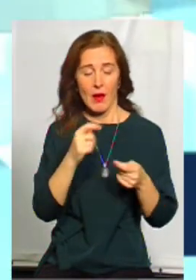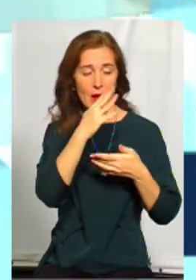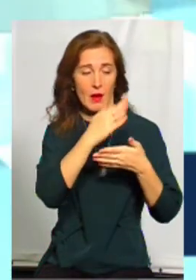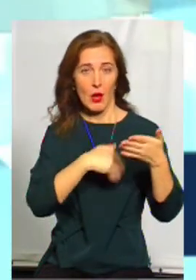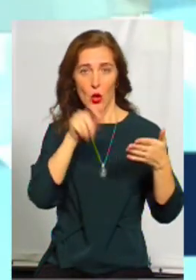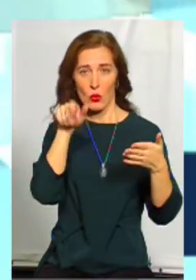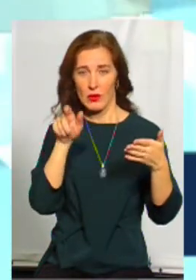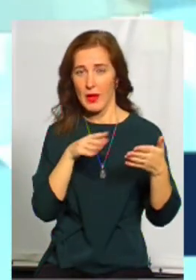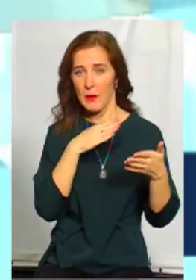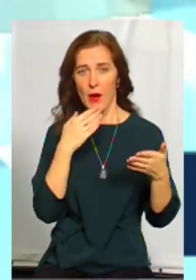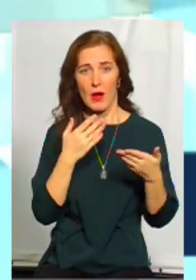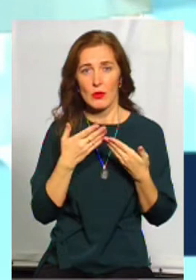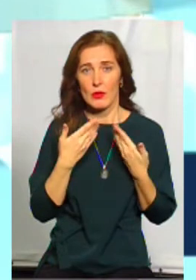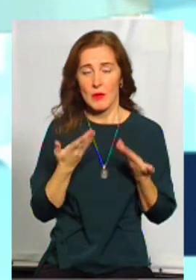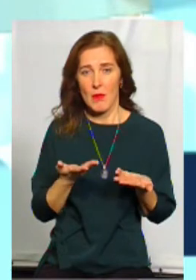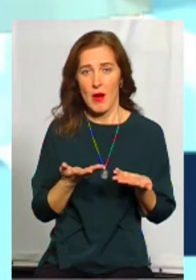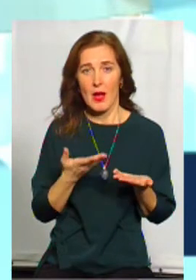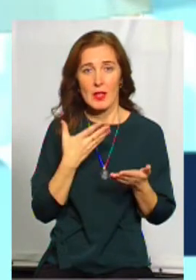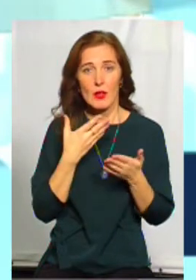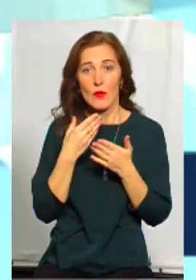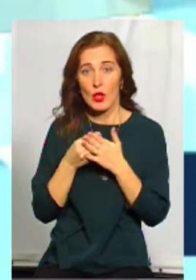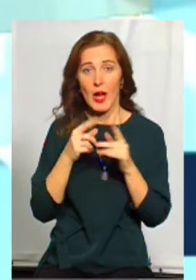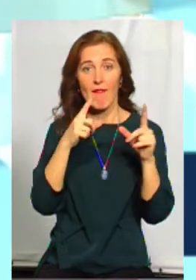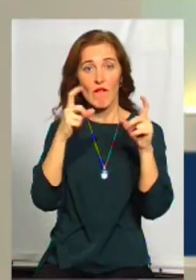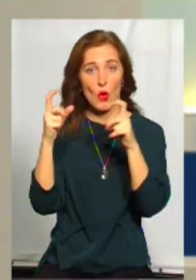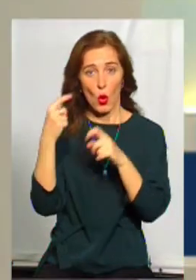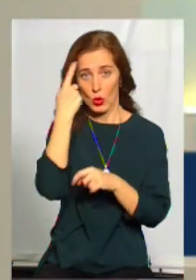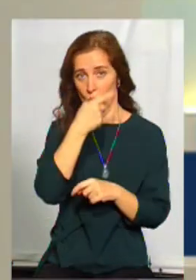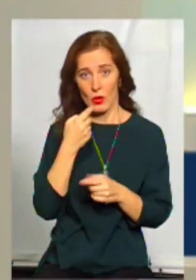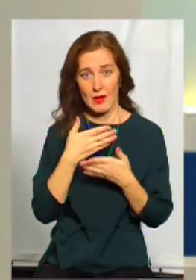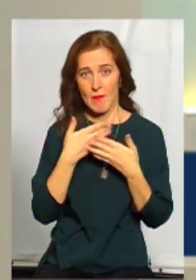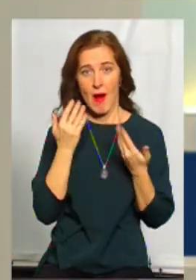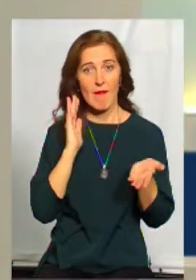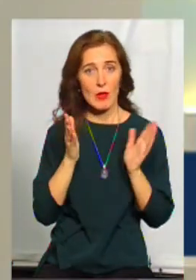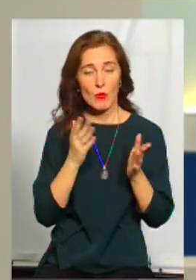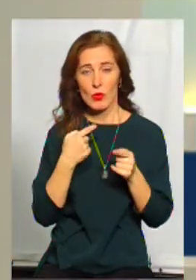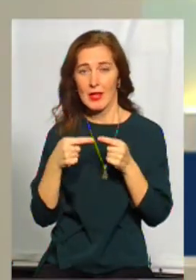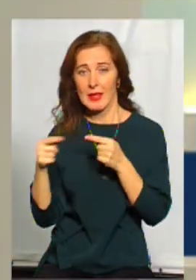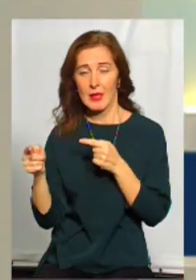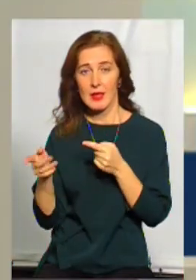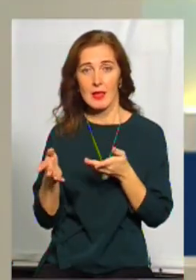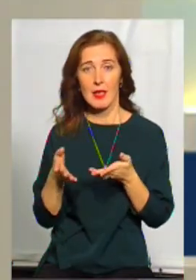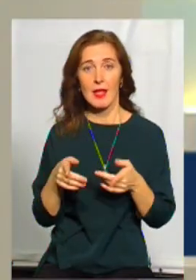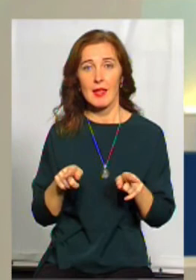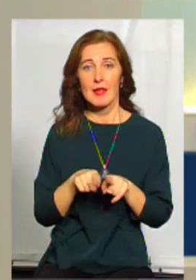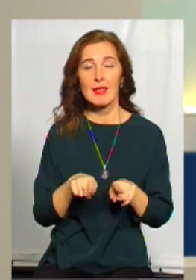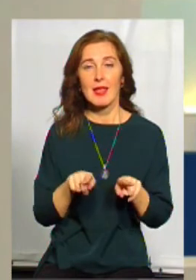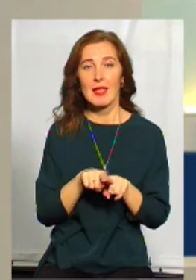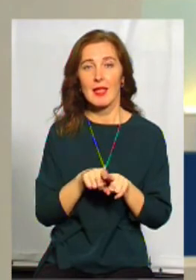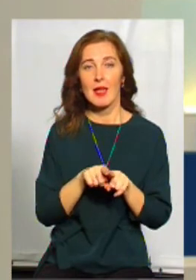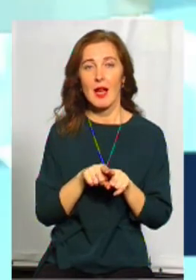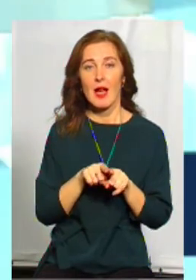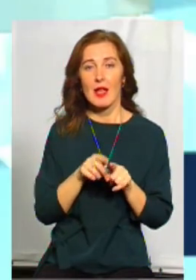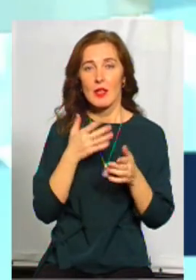які не мають за собою фотографії, в профілі, якихось таких публікацій,